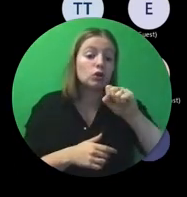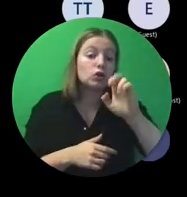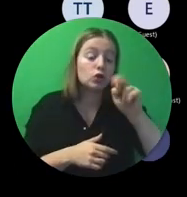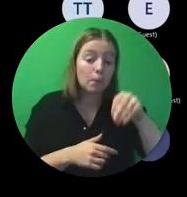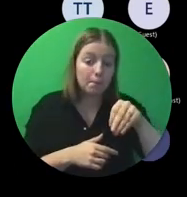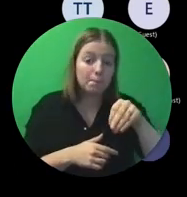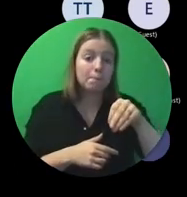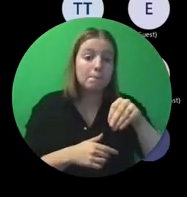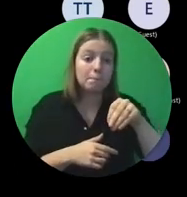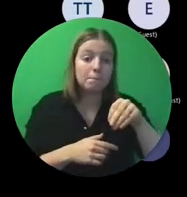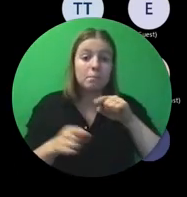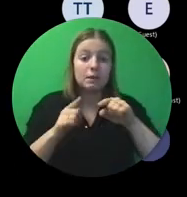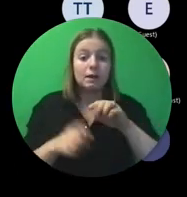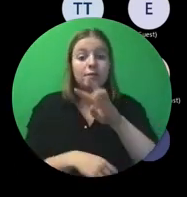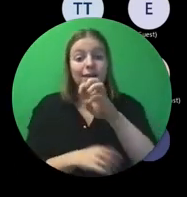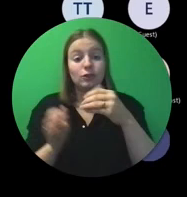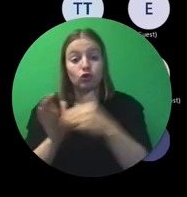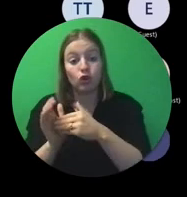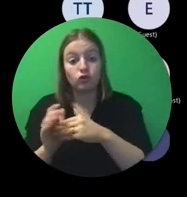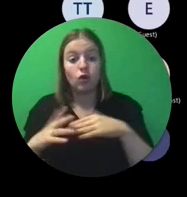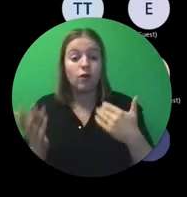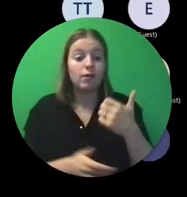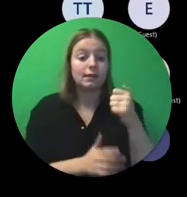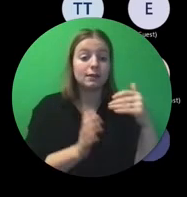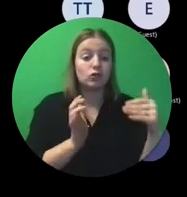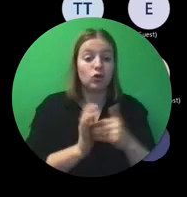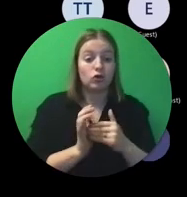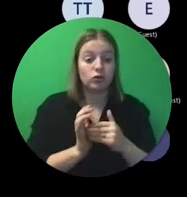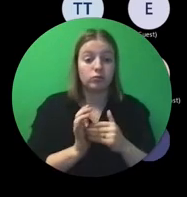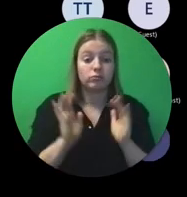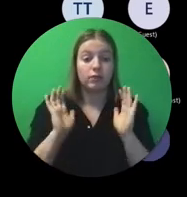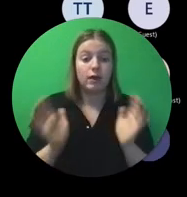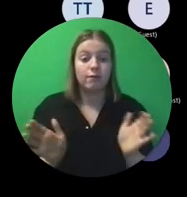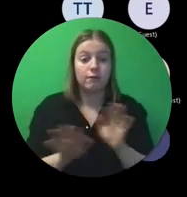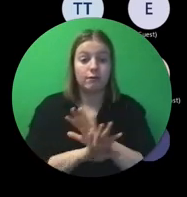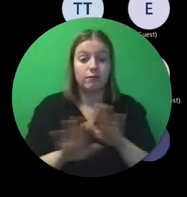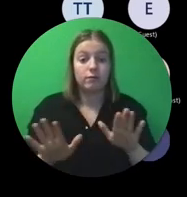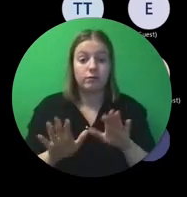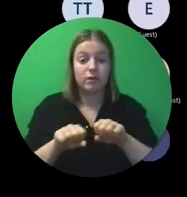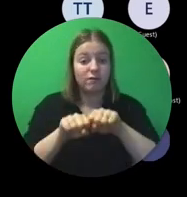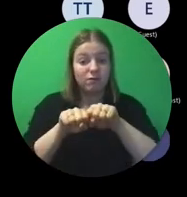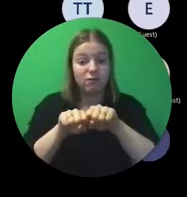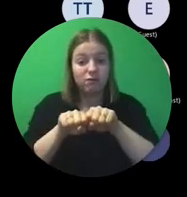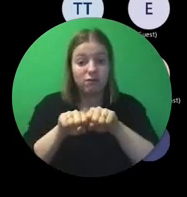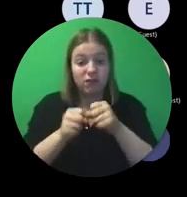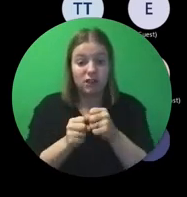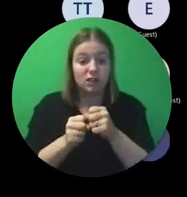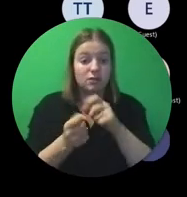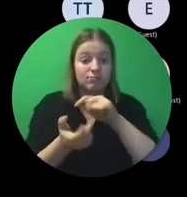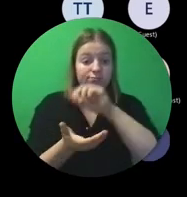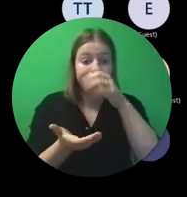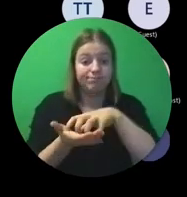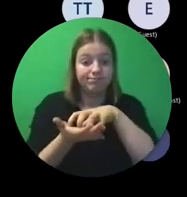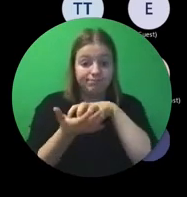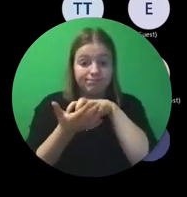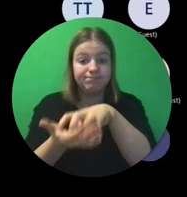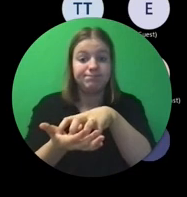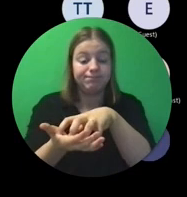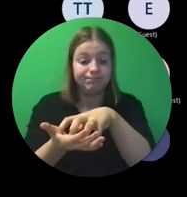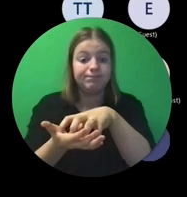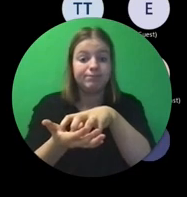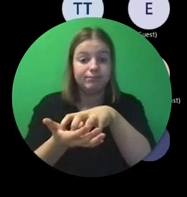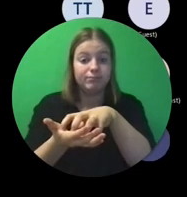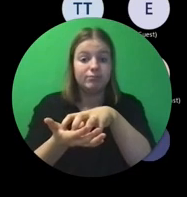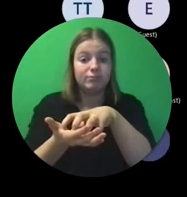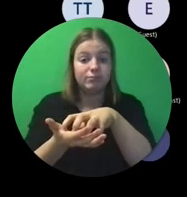namelijk 30.000 of 60.000. A fixed contribution, waarvoor